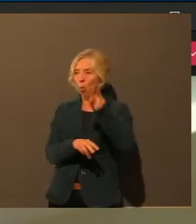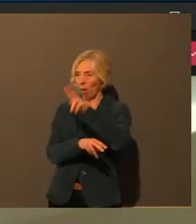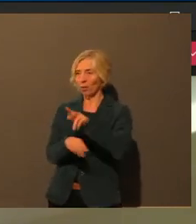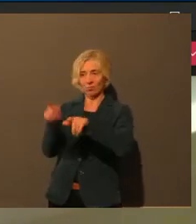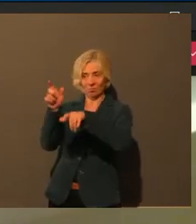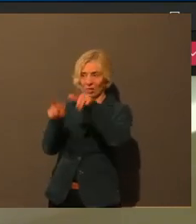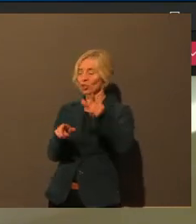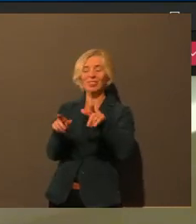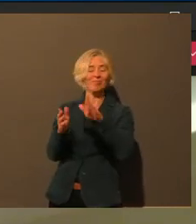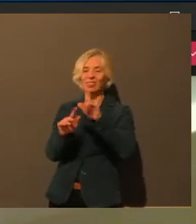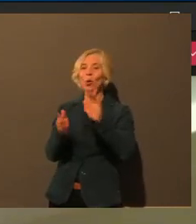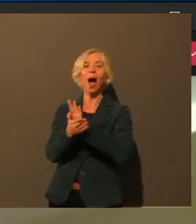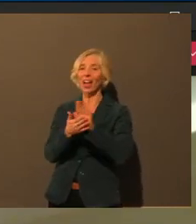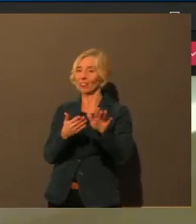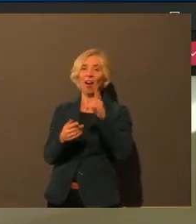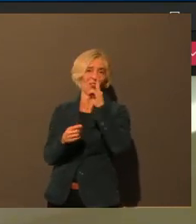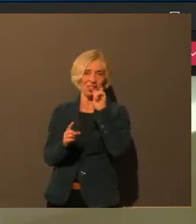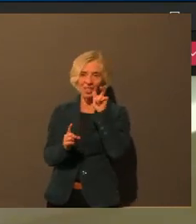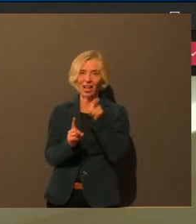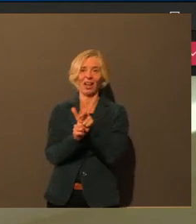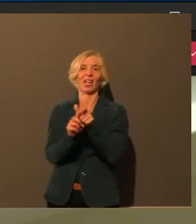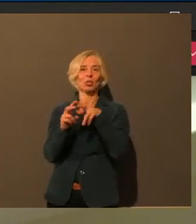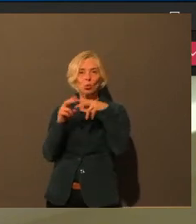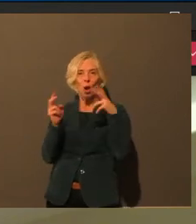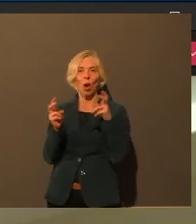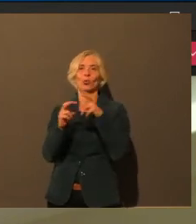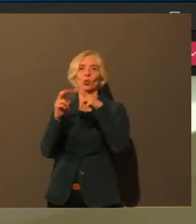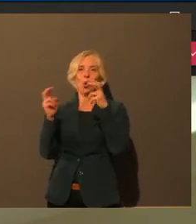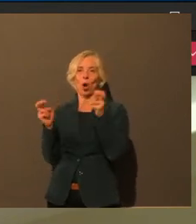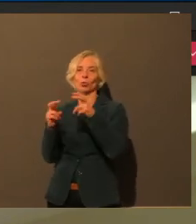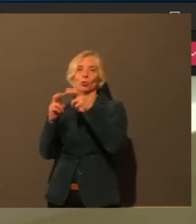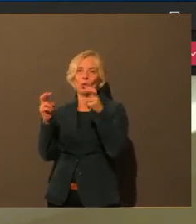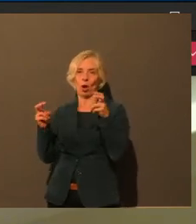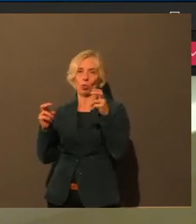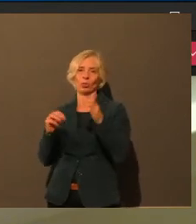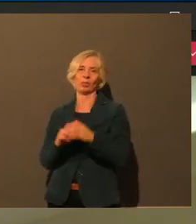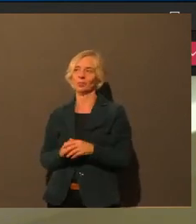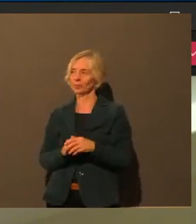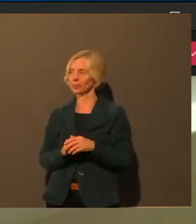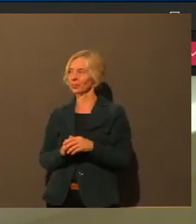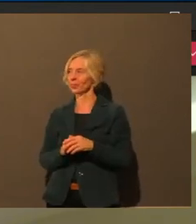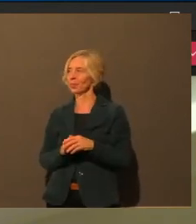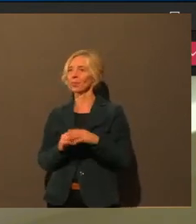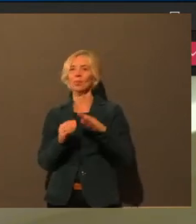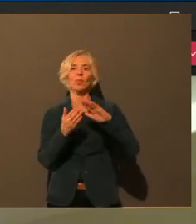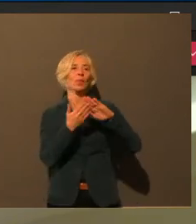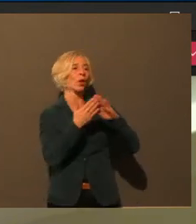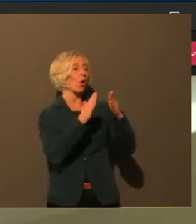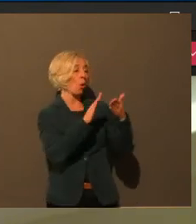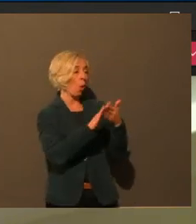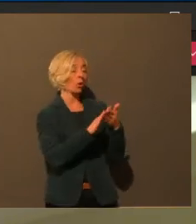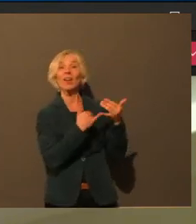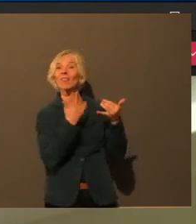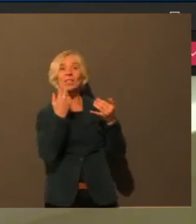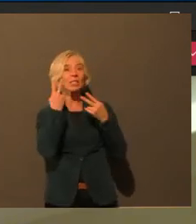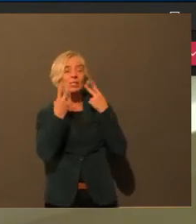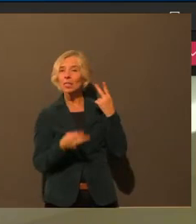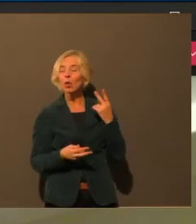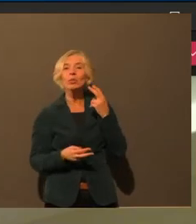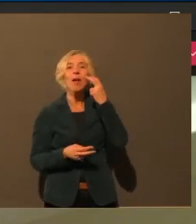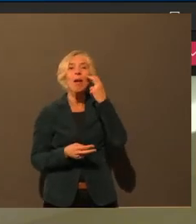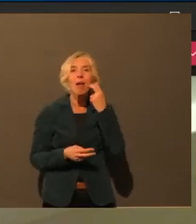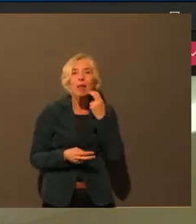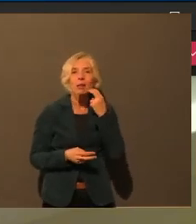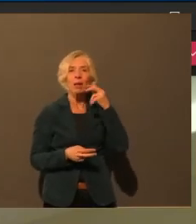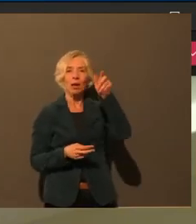ist es natürlich auch, gerade mit Blick auf Ältere, die sich jetzt über Monate hinweg schon nicht mehr raustrauen, wirklich bewusst